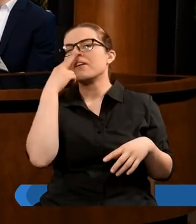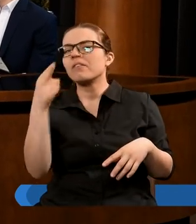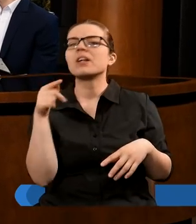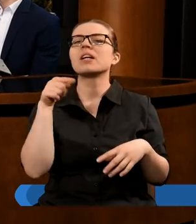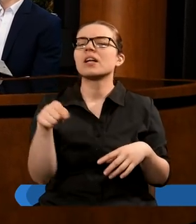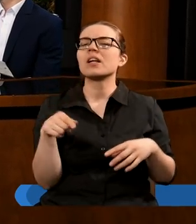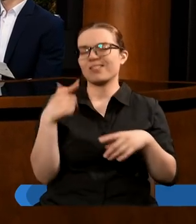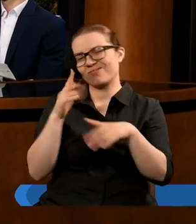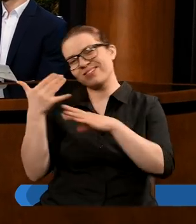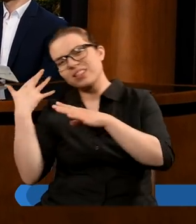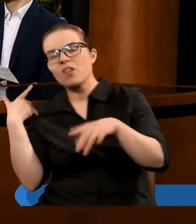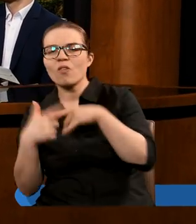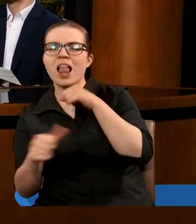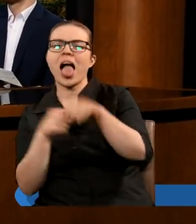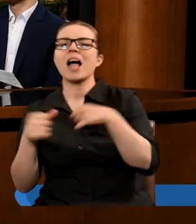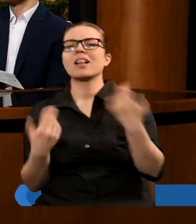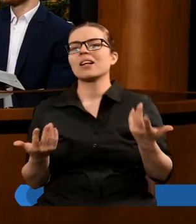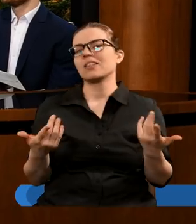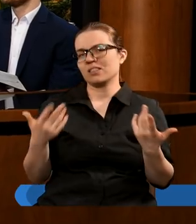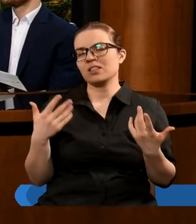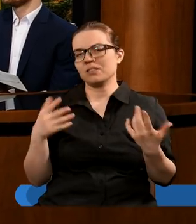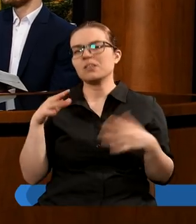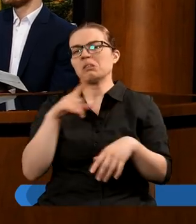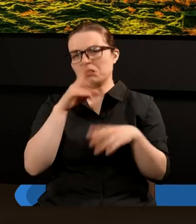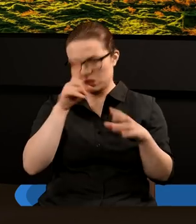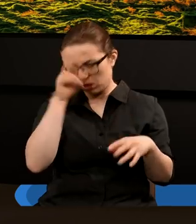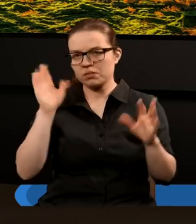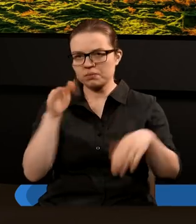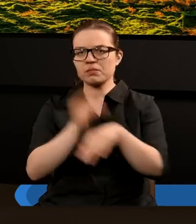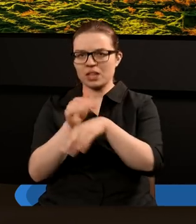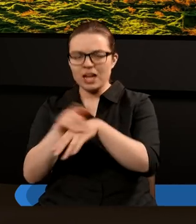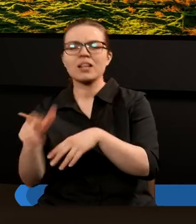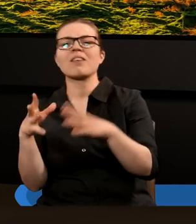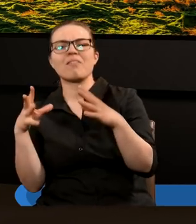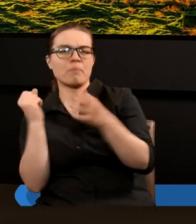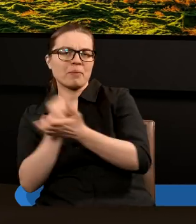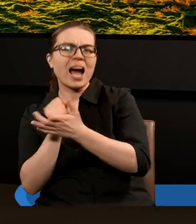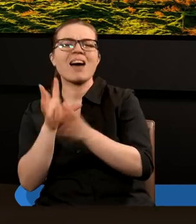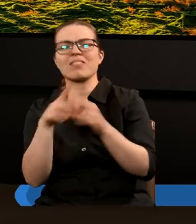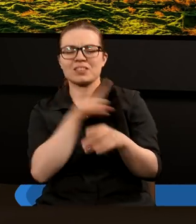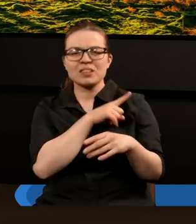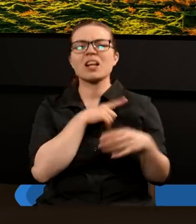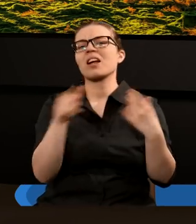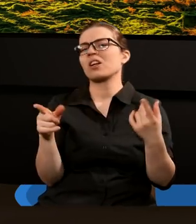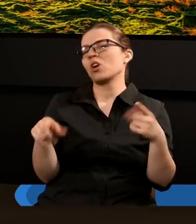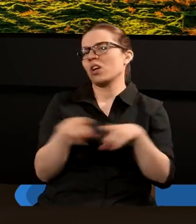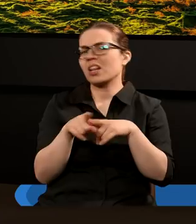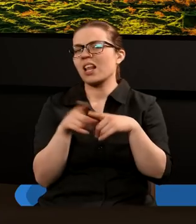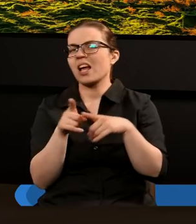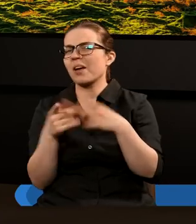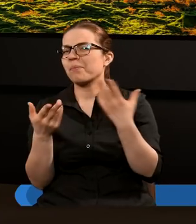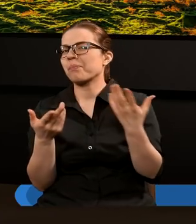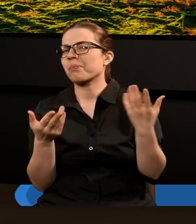dwudziestu latach ludzie zgadzali się na ograniczenie własnych praw właśnie wobec różnego rodzaju kataklizmów,